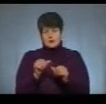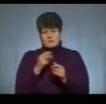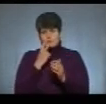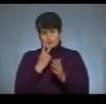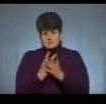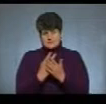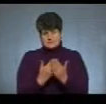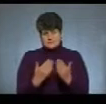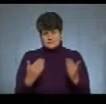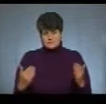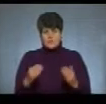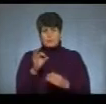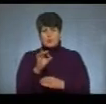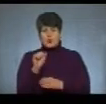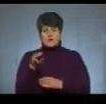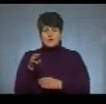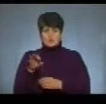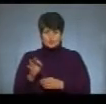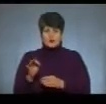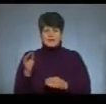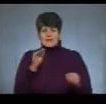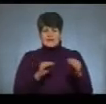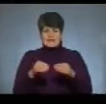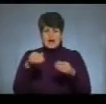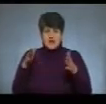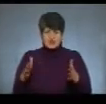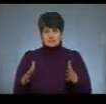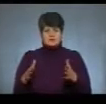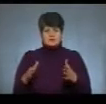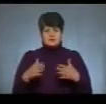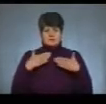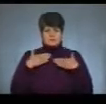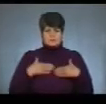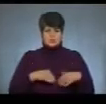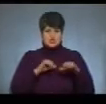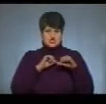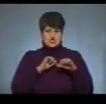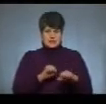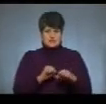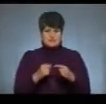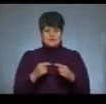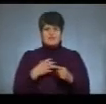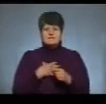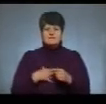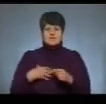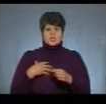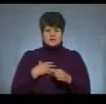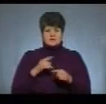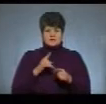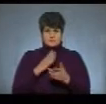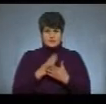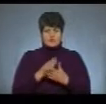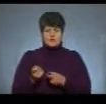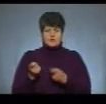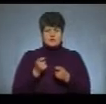про АТО і ООС. Ящик для боєприпасів, бронежилет, бронепластина. Чоловік каже, важливий експонат з війни носить з собою.